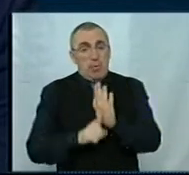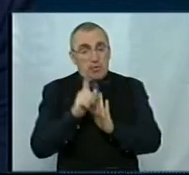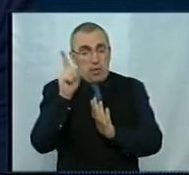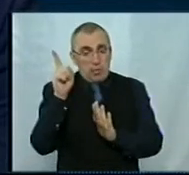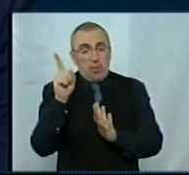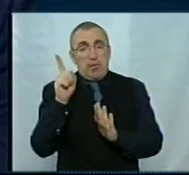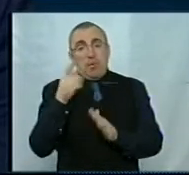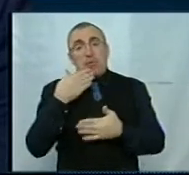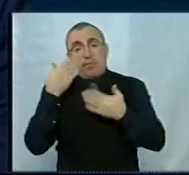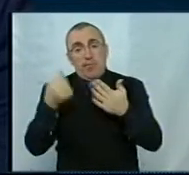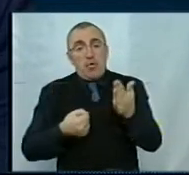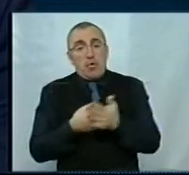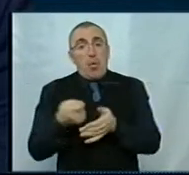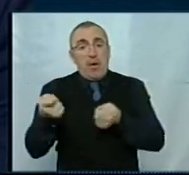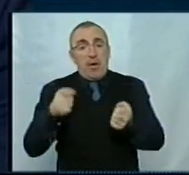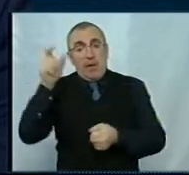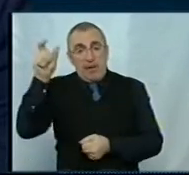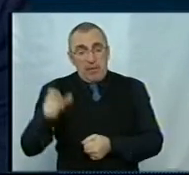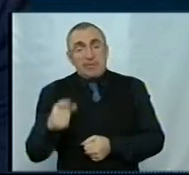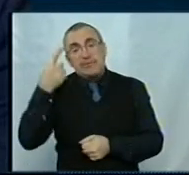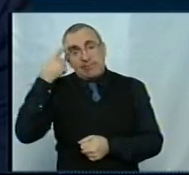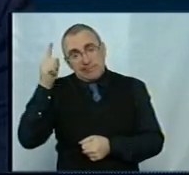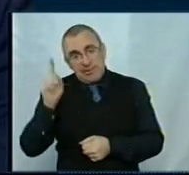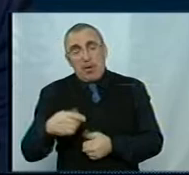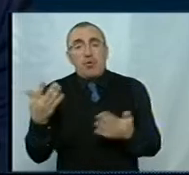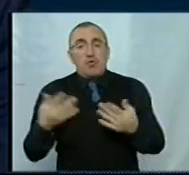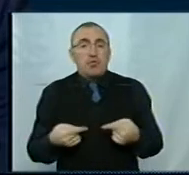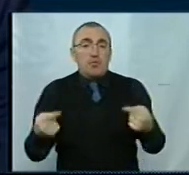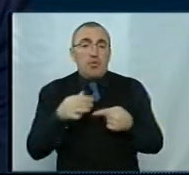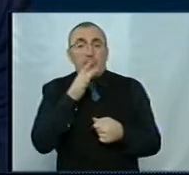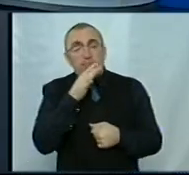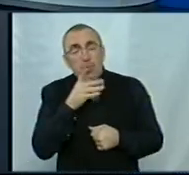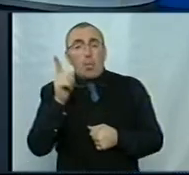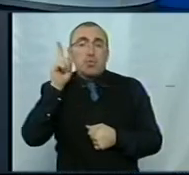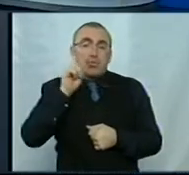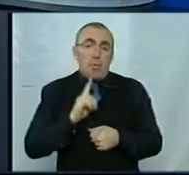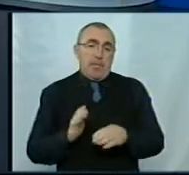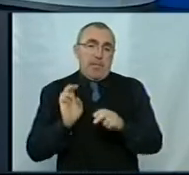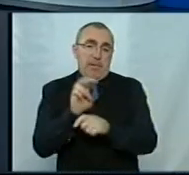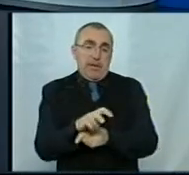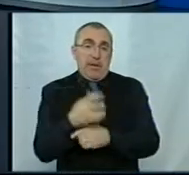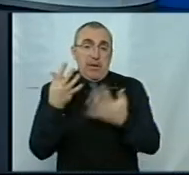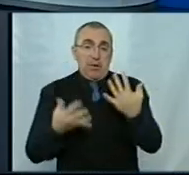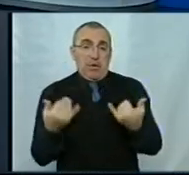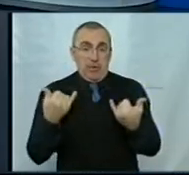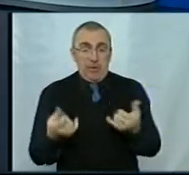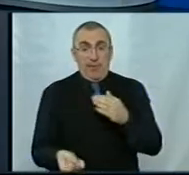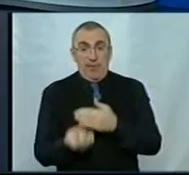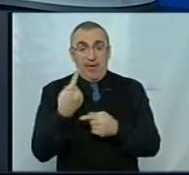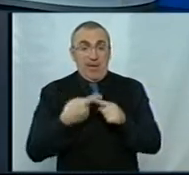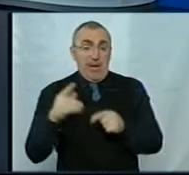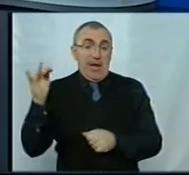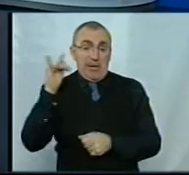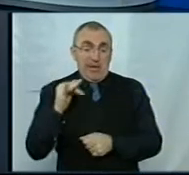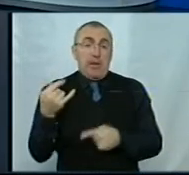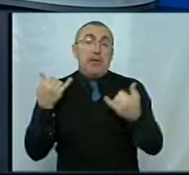спочатку зверніться до керівника, ваші керівники знають чітко, в який час кому зручніше буде прийти. Якщо тепер виникне така історія,